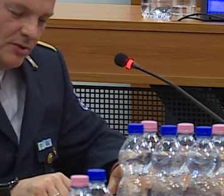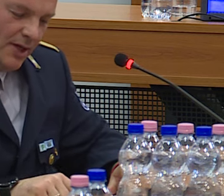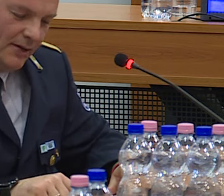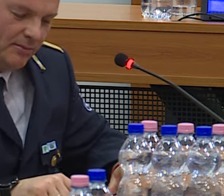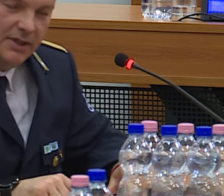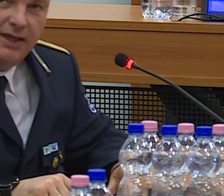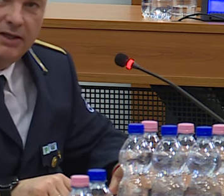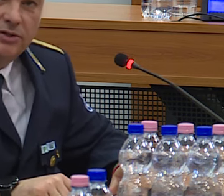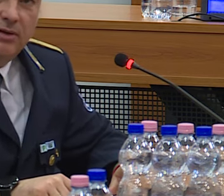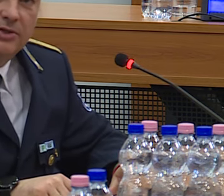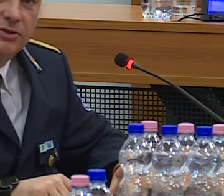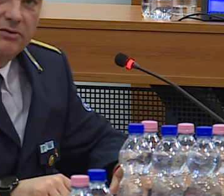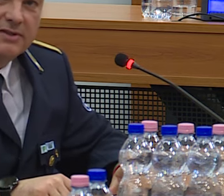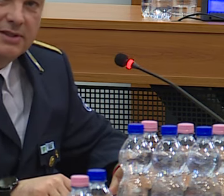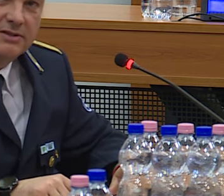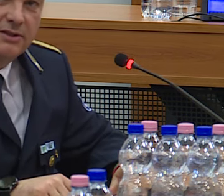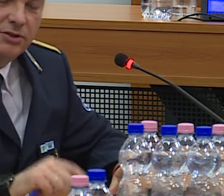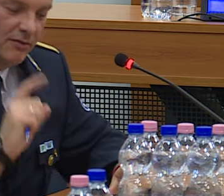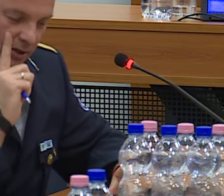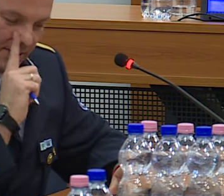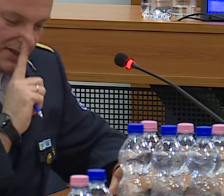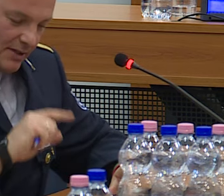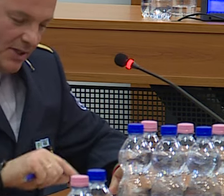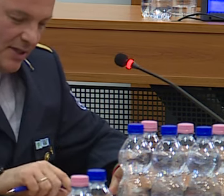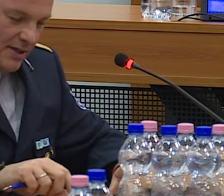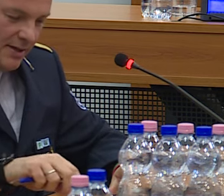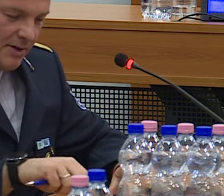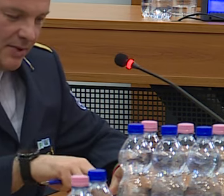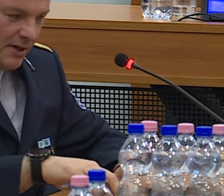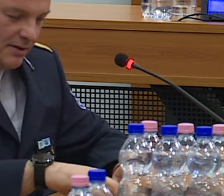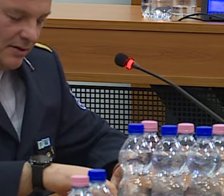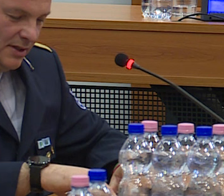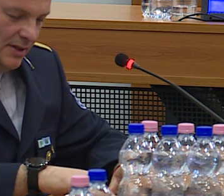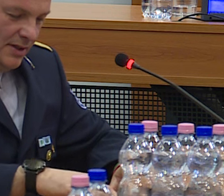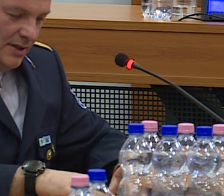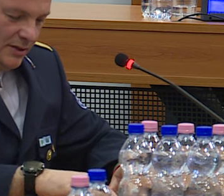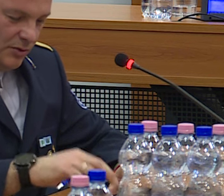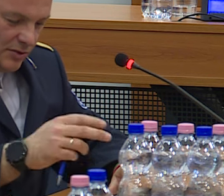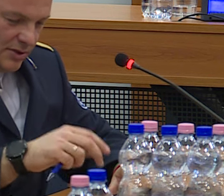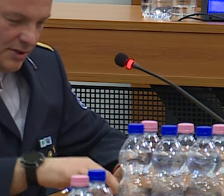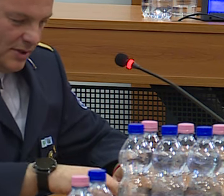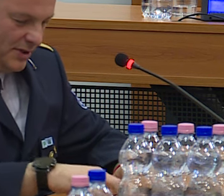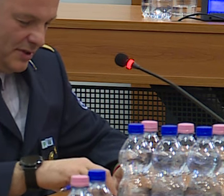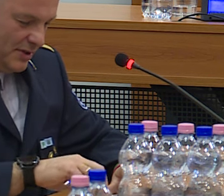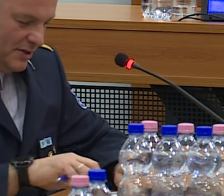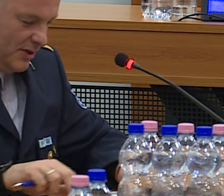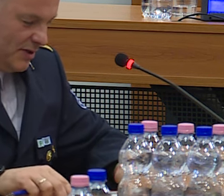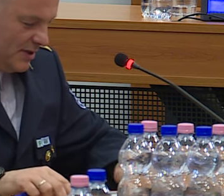és 23-ban 7-es darab kiskorú beszélsztetése volt Tehát ezek mindegyikében meg tudtuk